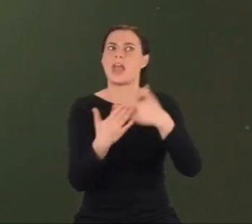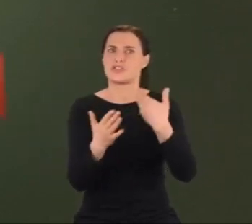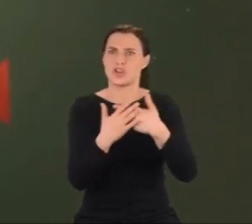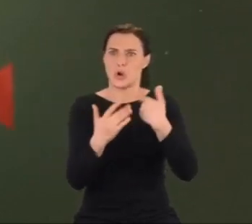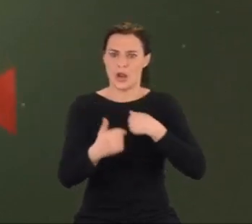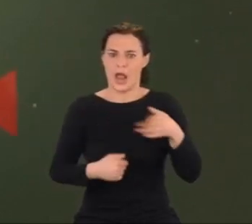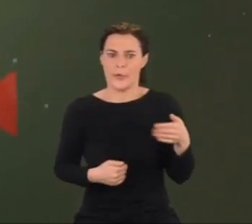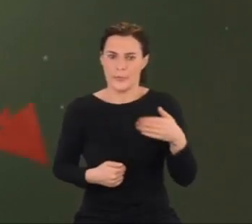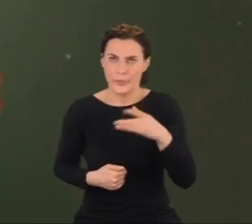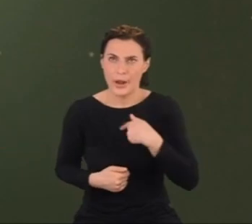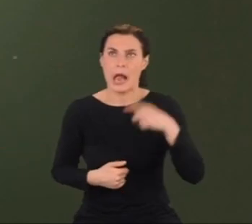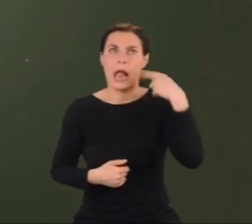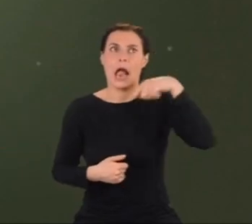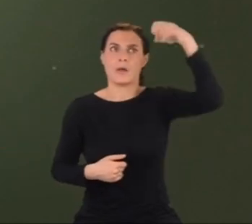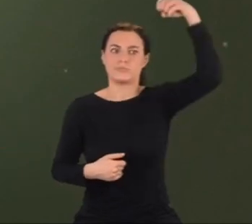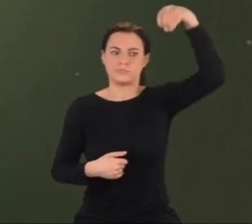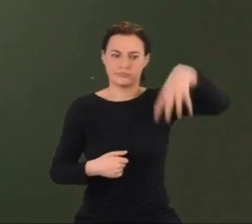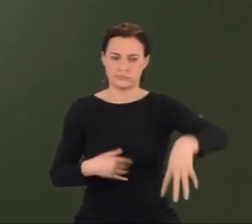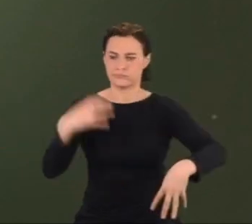każe im płynąć w tym samym kierunku, w dół.